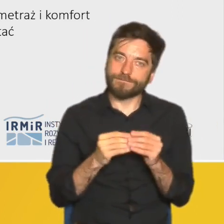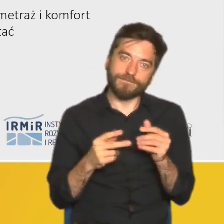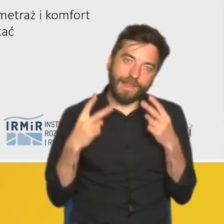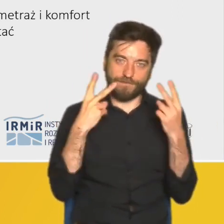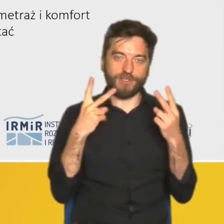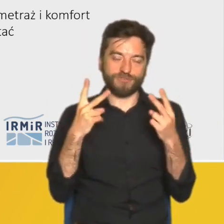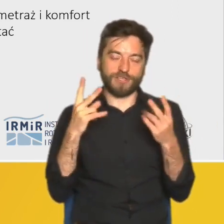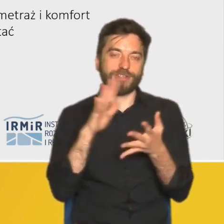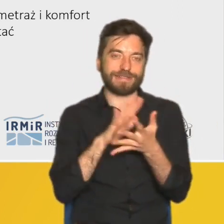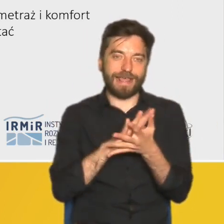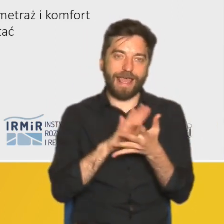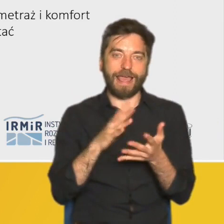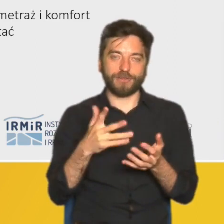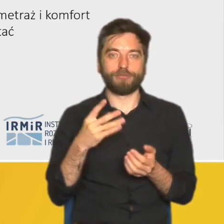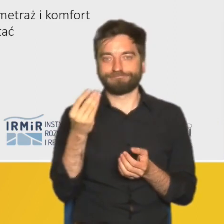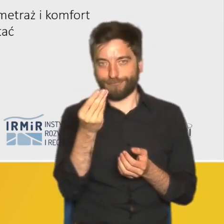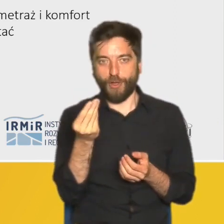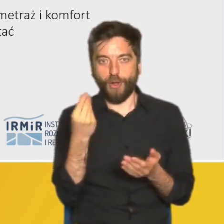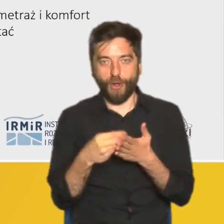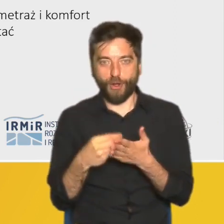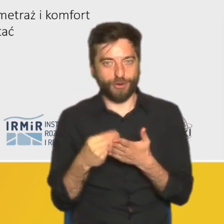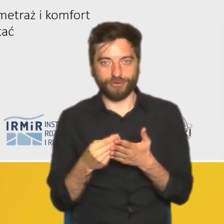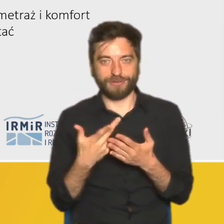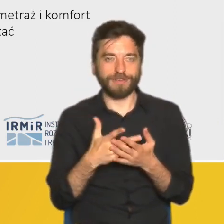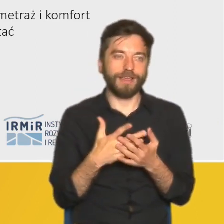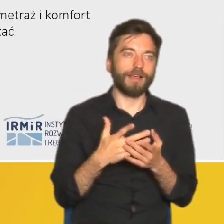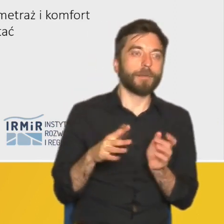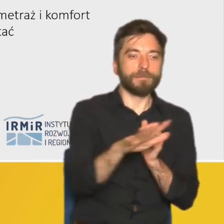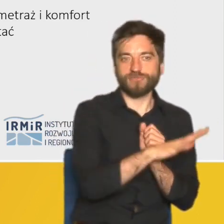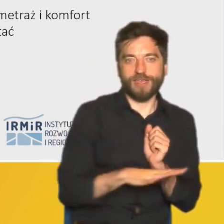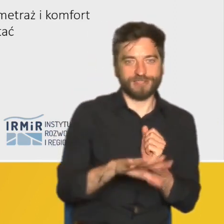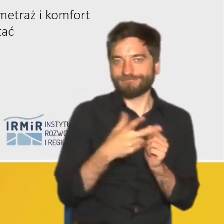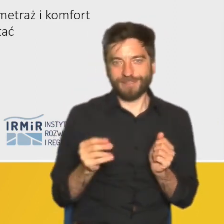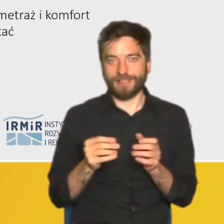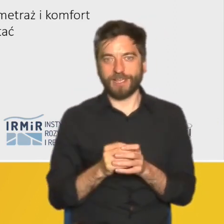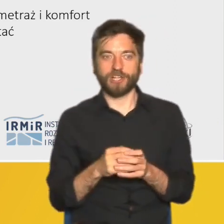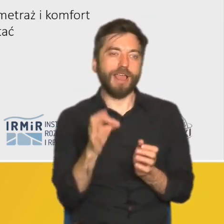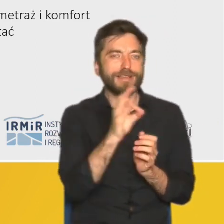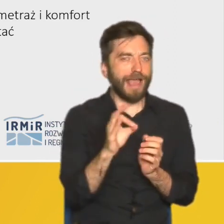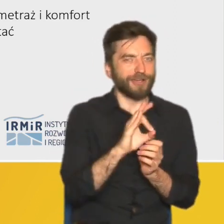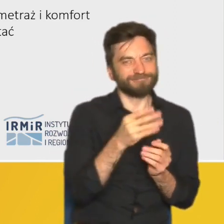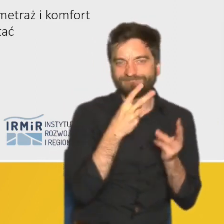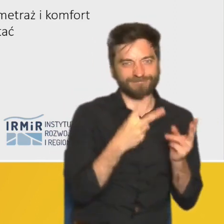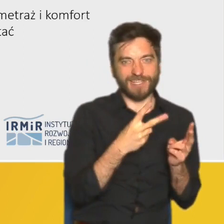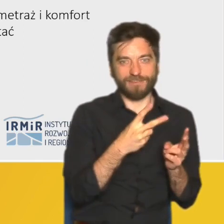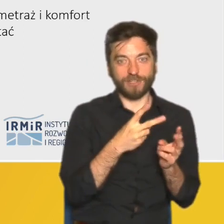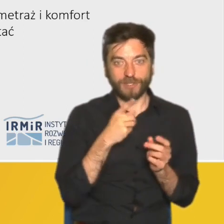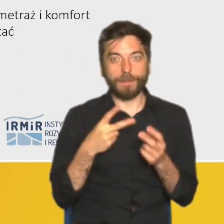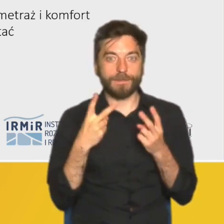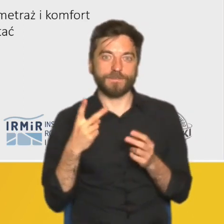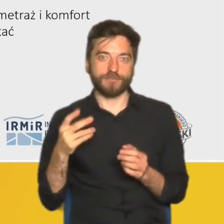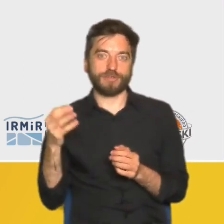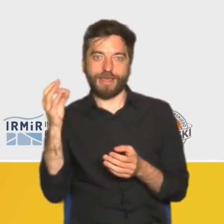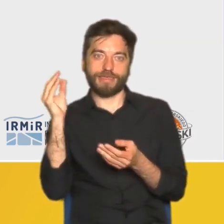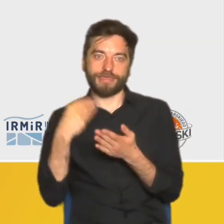cechami otoczenia, czym częściowo możemy tłumaczyć nikłe zainteresowanie jakością przestrzeni publicznej na przedmieściach.